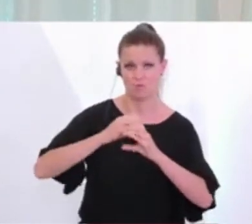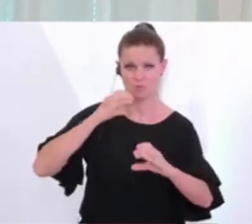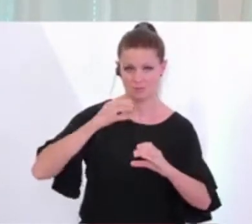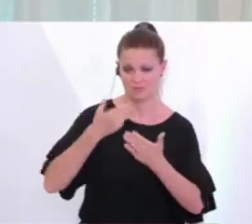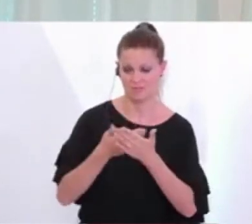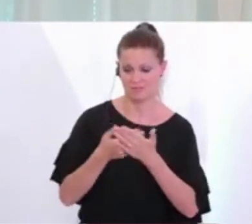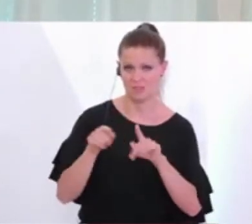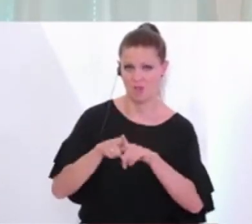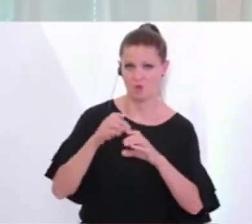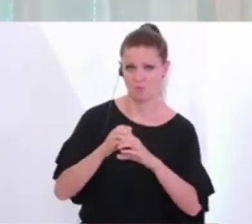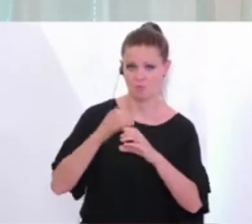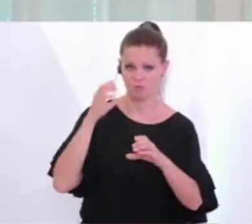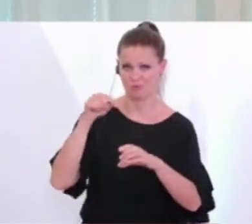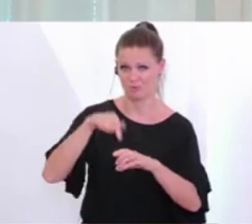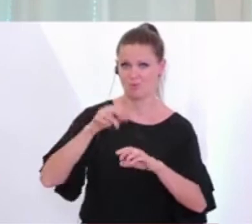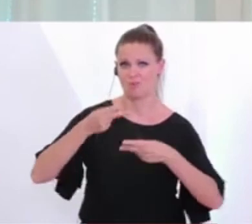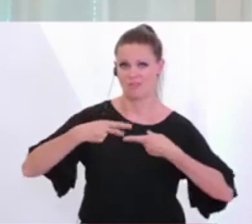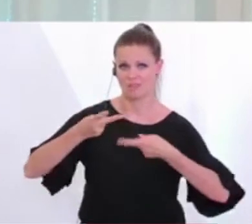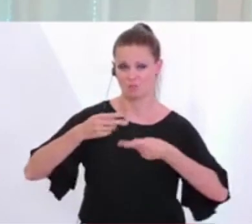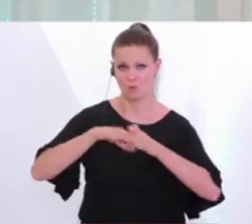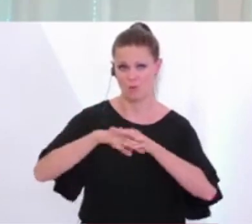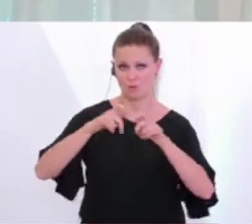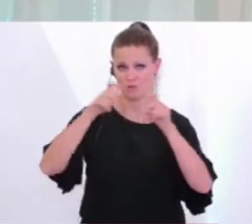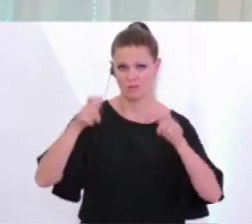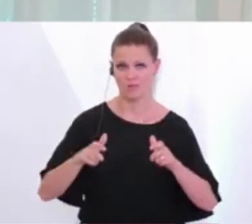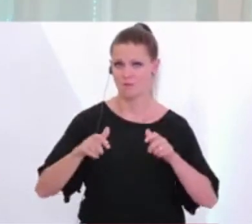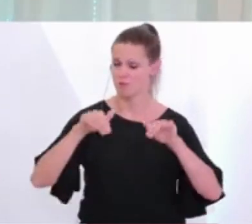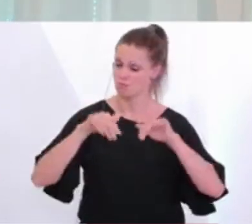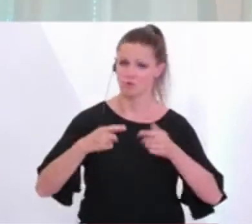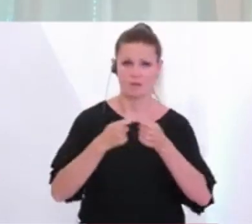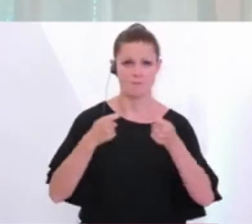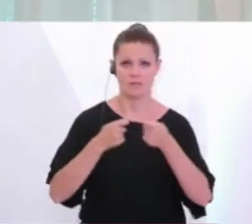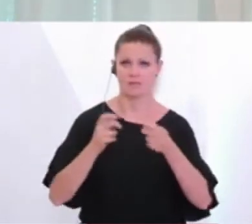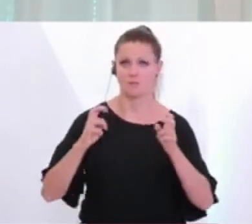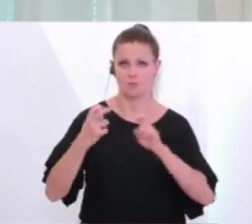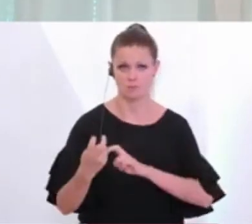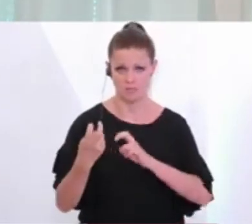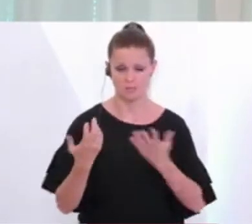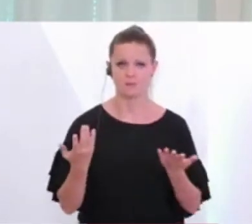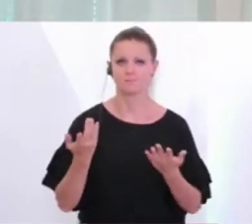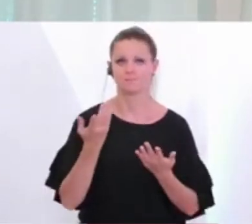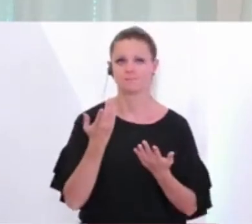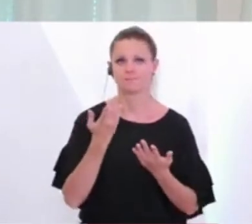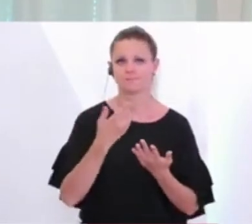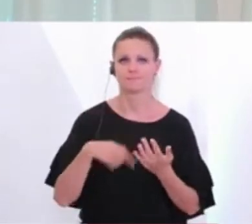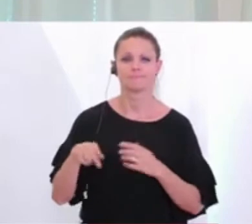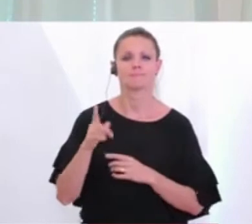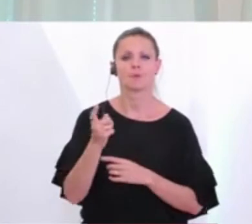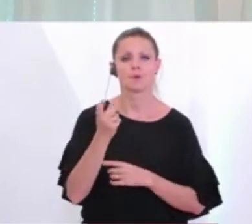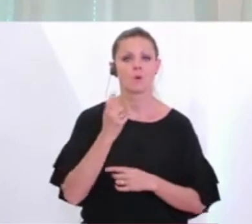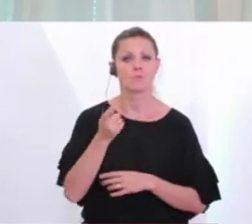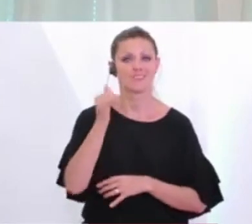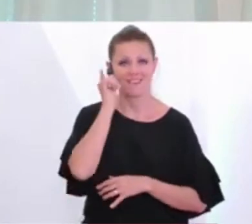Bussen und mit den Transportunternehmen Maßnahmen setzen. Wir werden Reisewarnungen